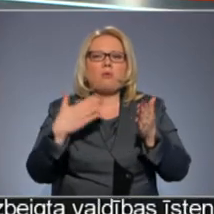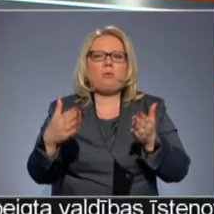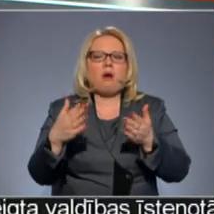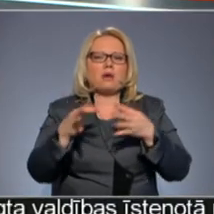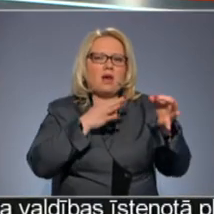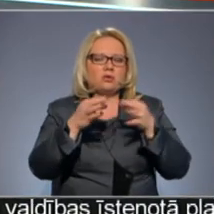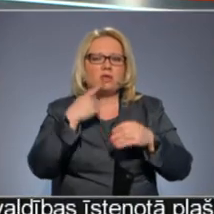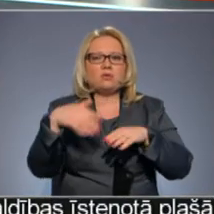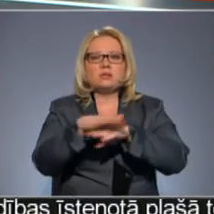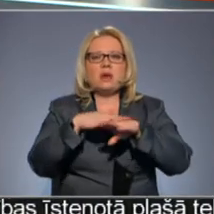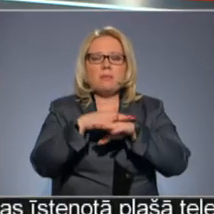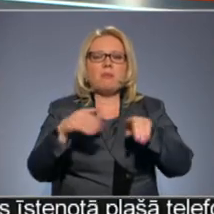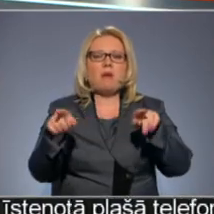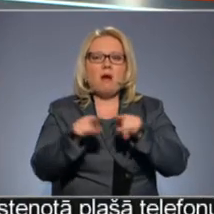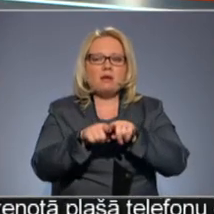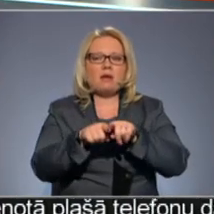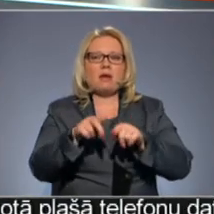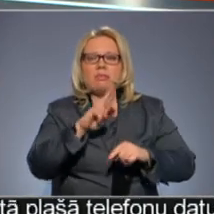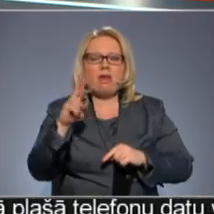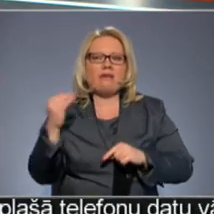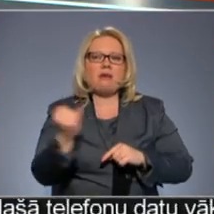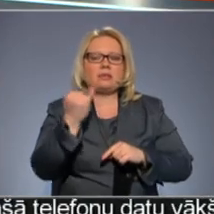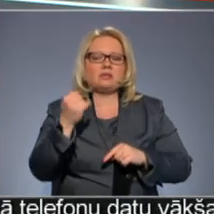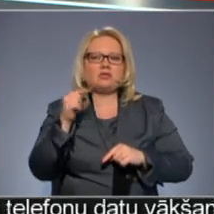es teiktu, ka sabiedrība varbūt arī neinteresēta šajā procesā šobrīd.